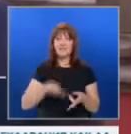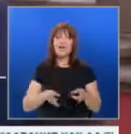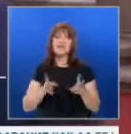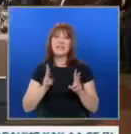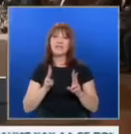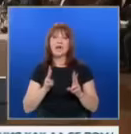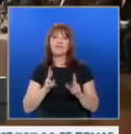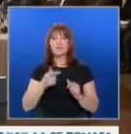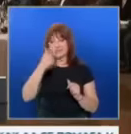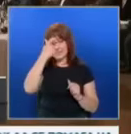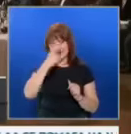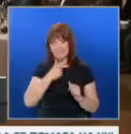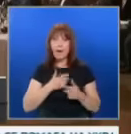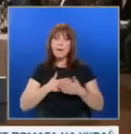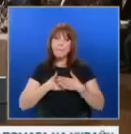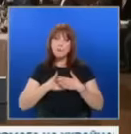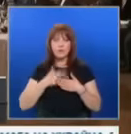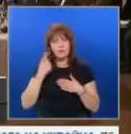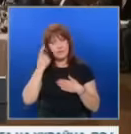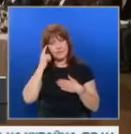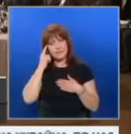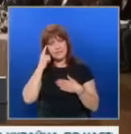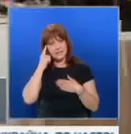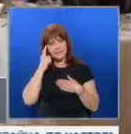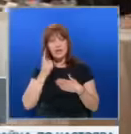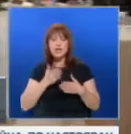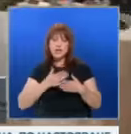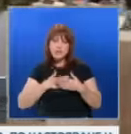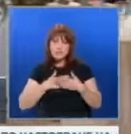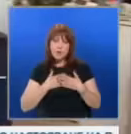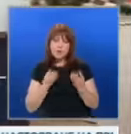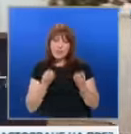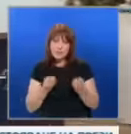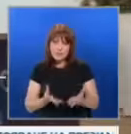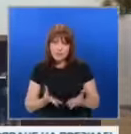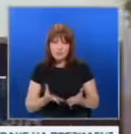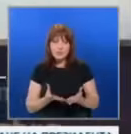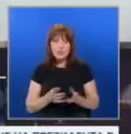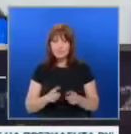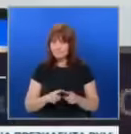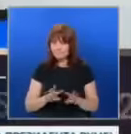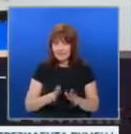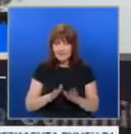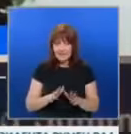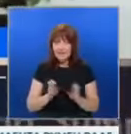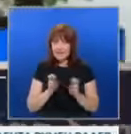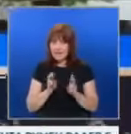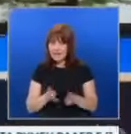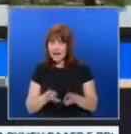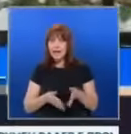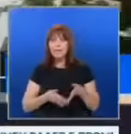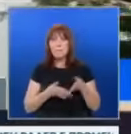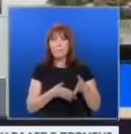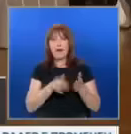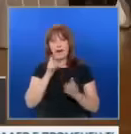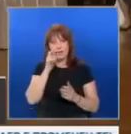сама по своя собствена предценка и според своите собственни възможности дали и как да помага на